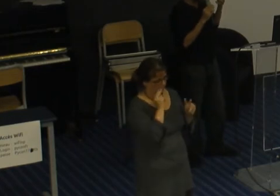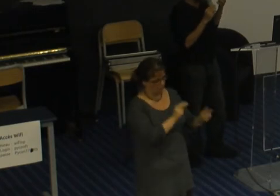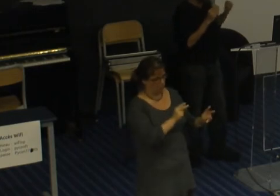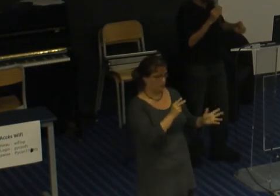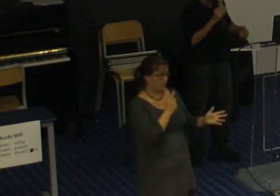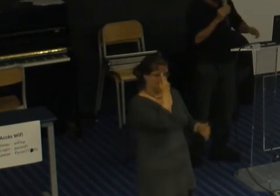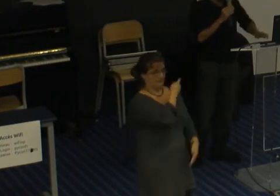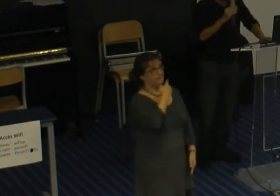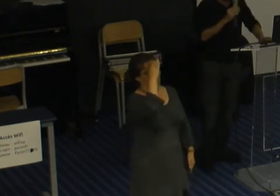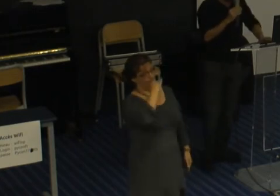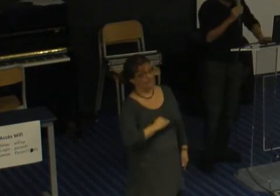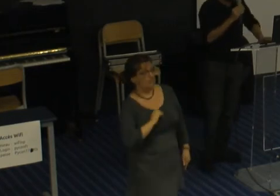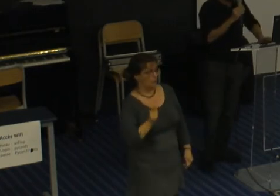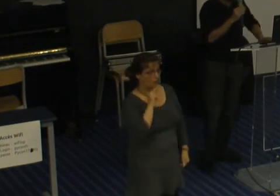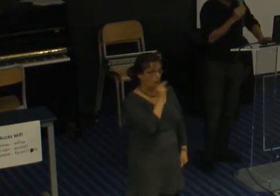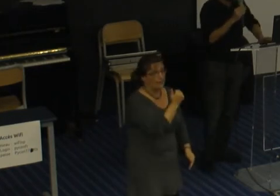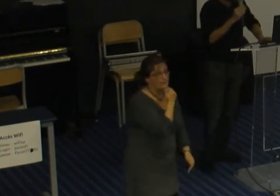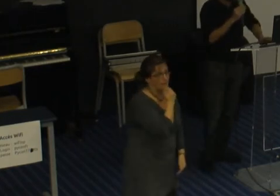ça ne doit pas être de la connaissance